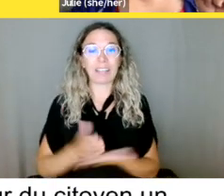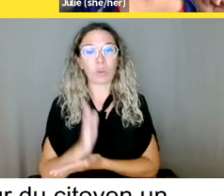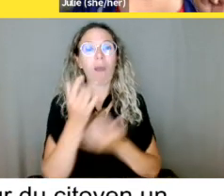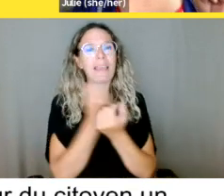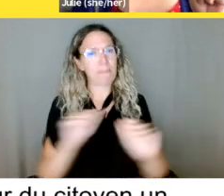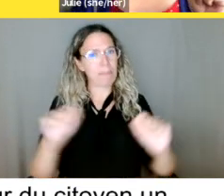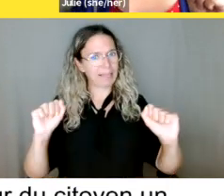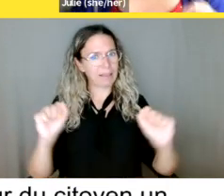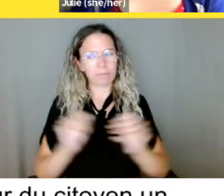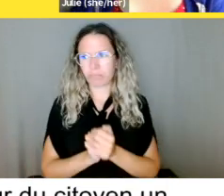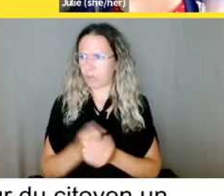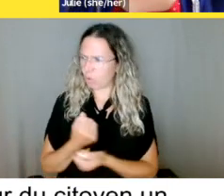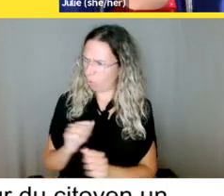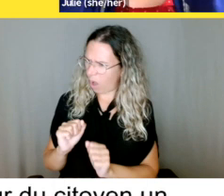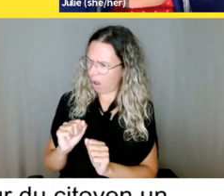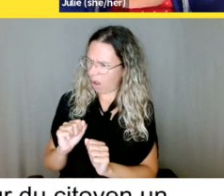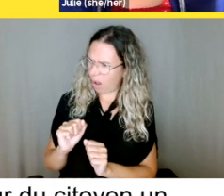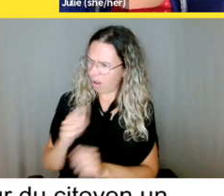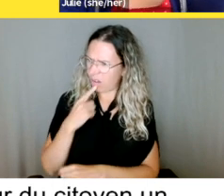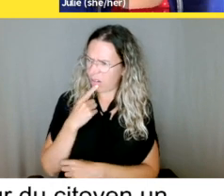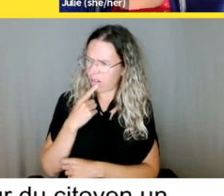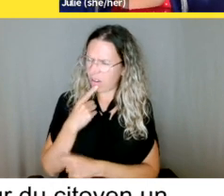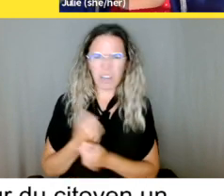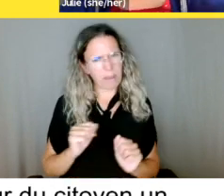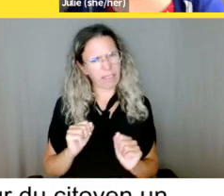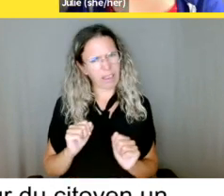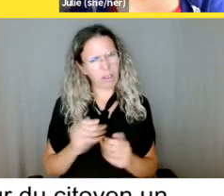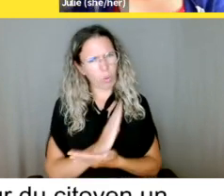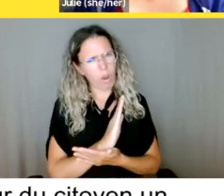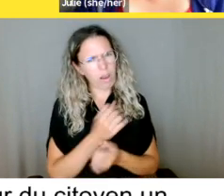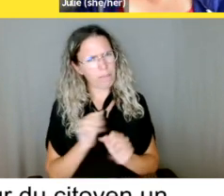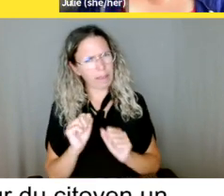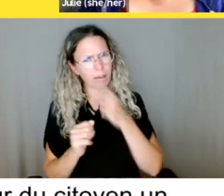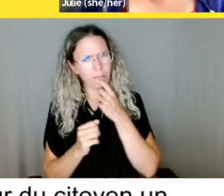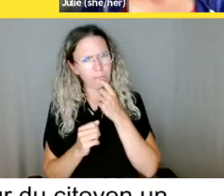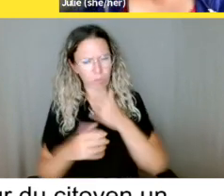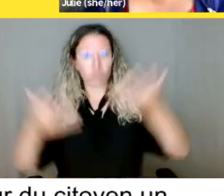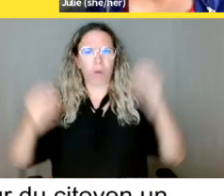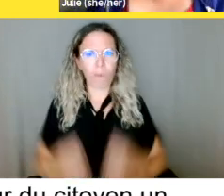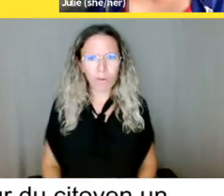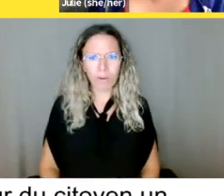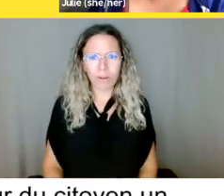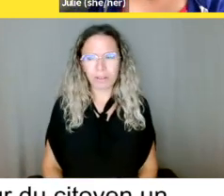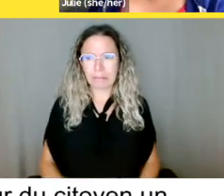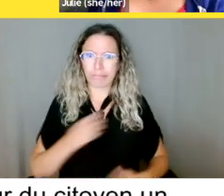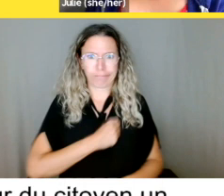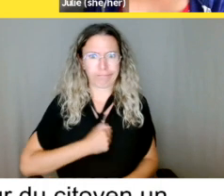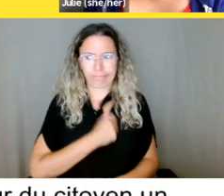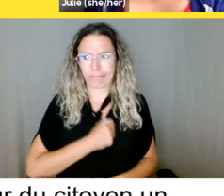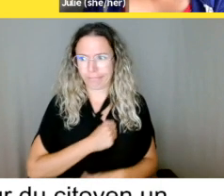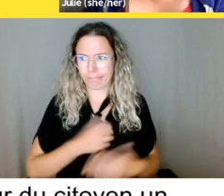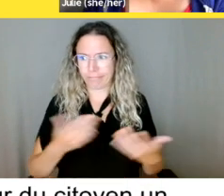Coudon! Désolée, tous les noms sont bleus ensemble dans ma tête cet après-midi.